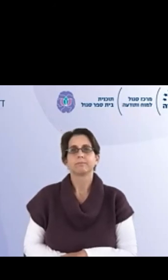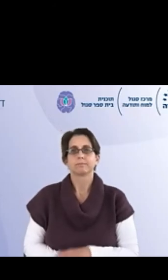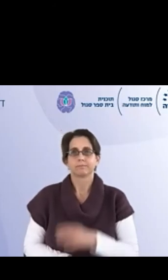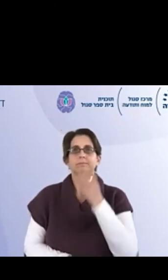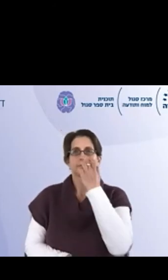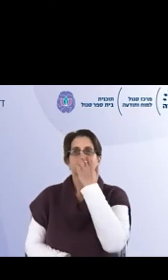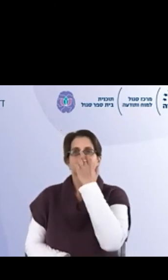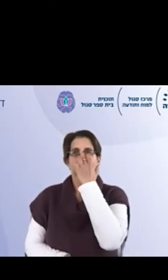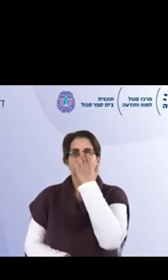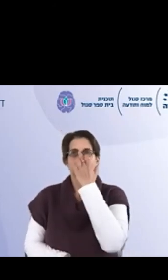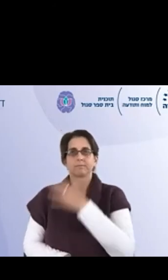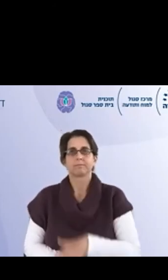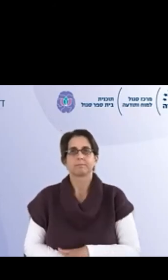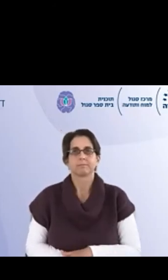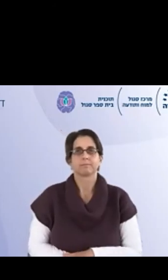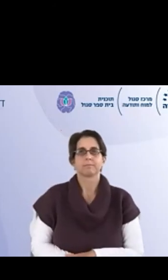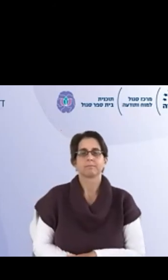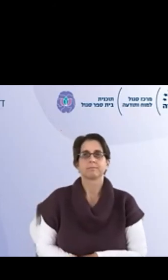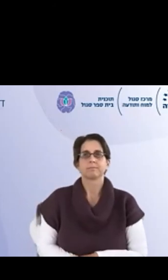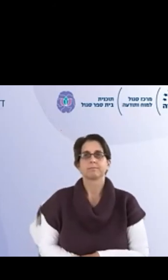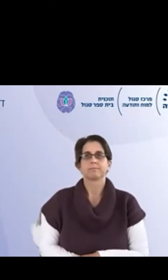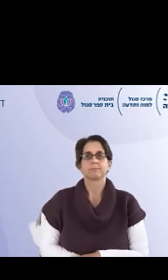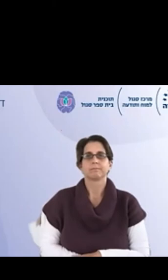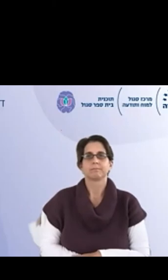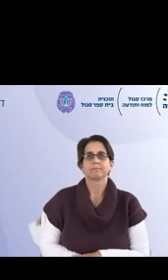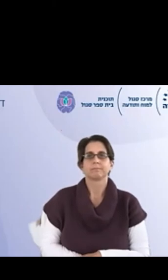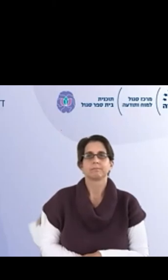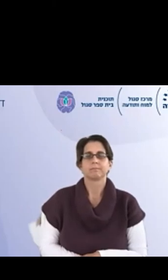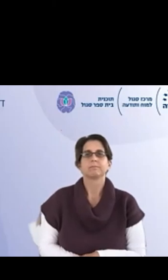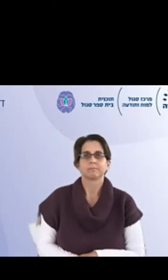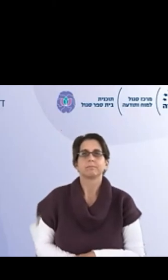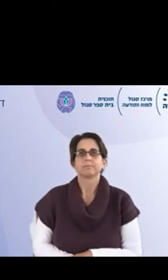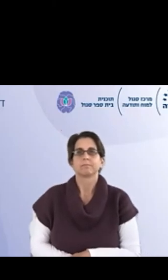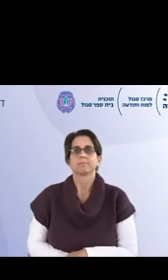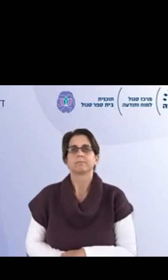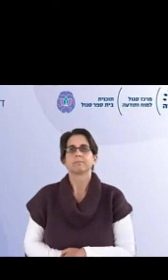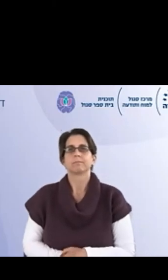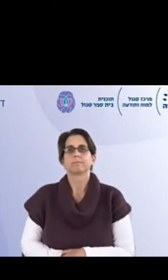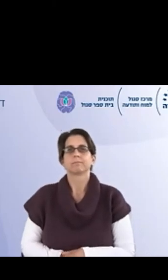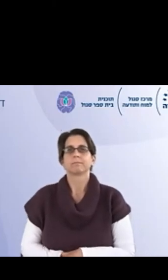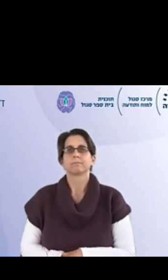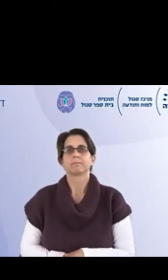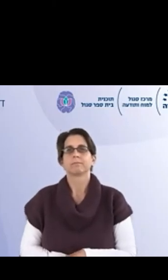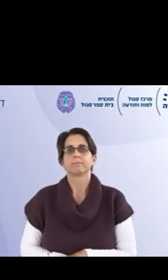לכיוון הזה, כי היה ברור שרק אם כפה נגידה נלה מצומצמת הייתה מביאה את זה ואומרת, אוקיי הולכים לזה, אז זה לא היה קורה,